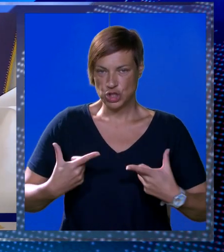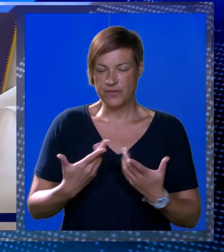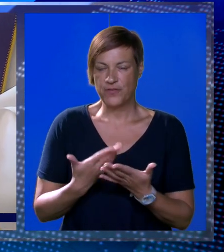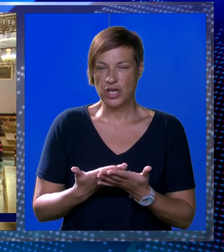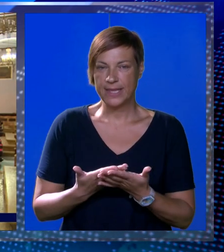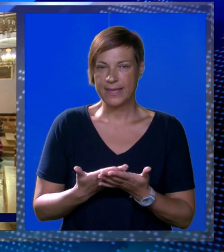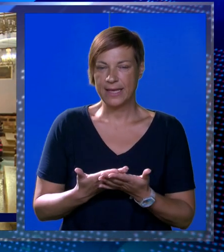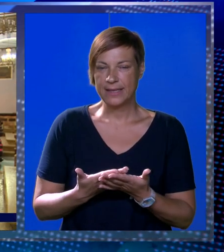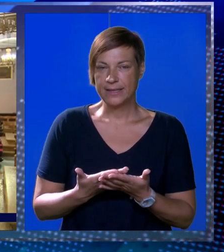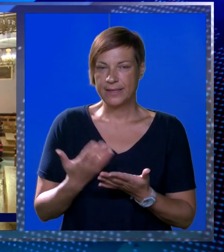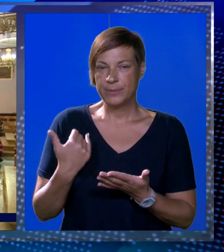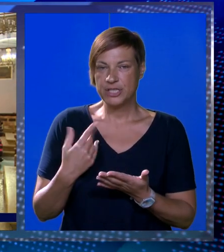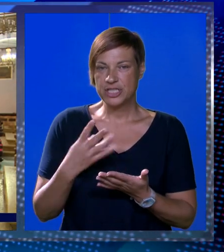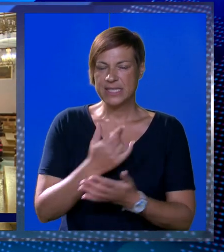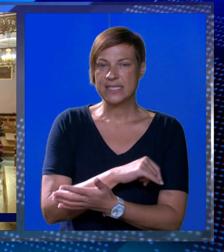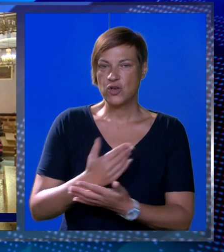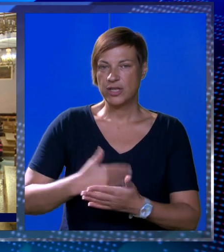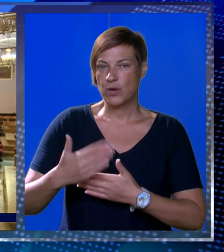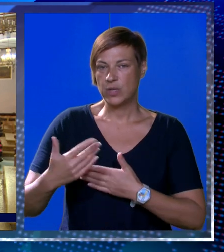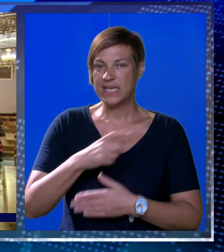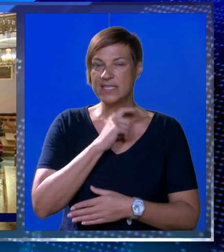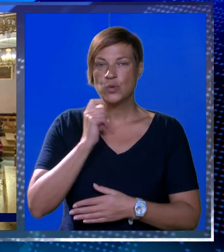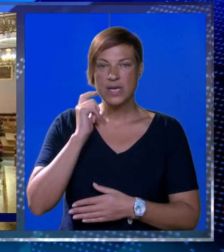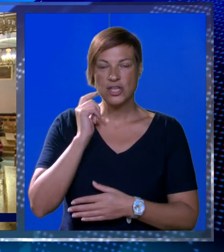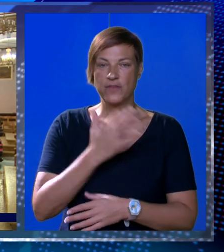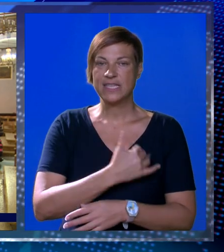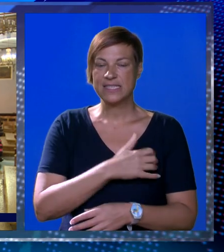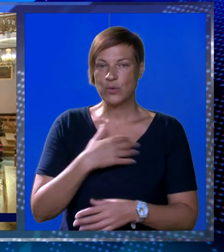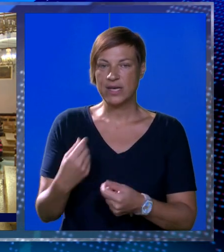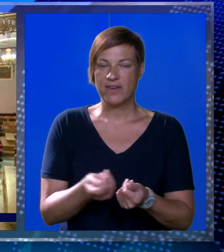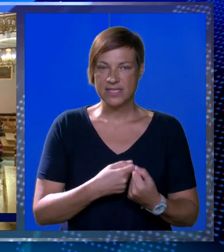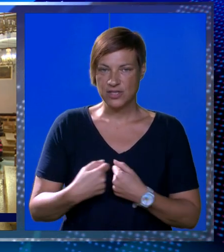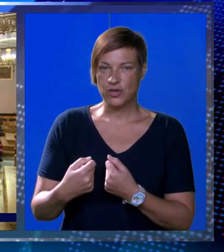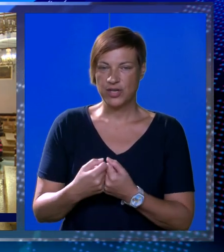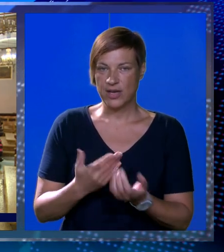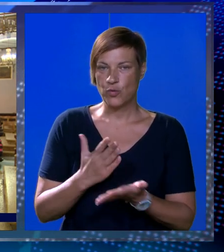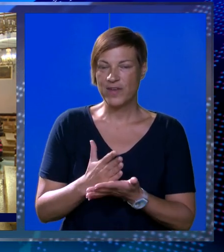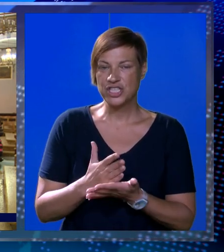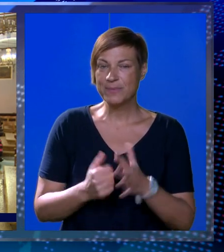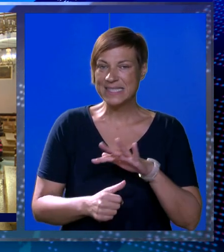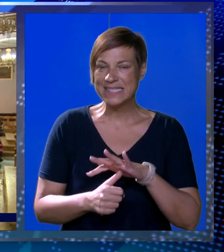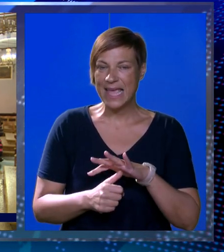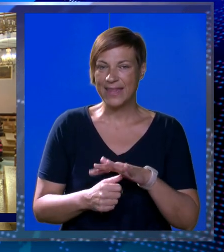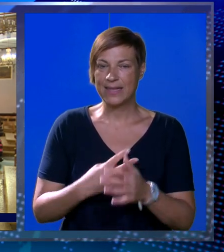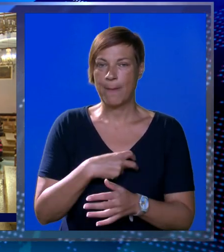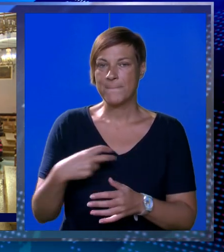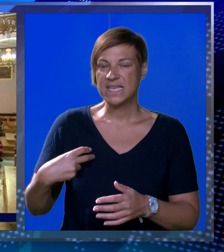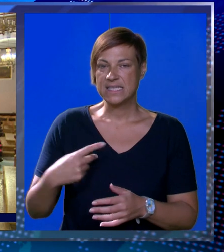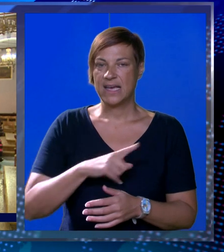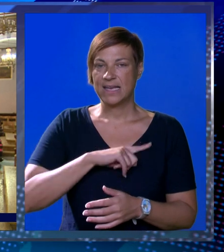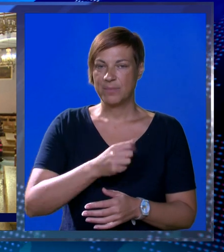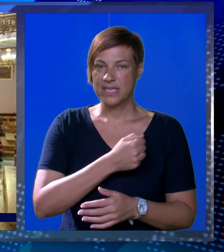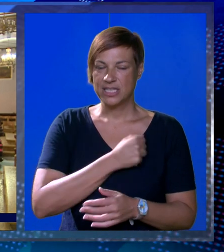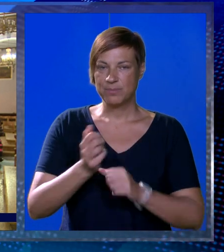gotovo 40 godina u nizu redovnici i redovnice u Hrvatskoj organiziraju u većim centrima Zagreb,